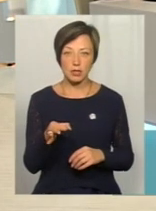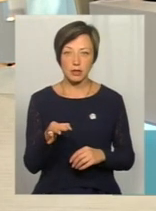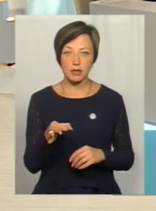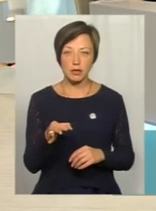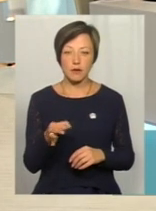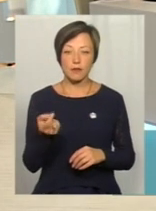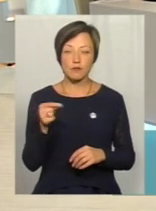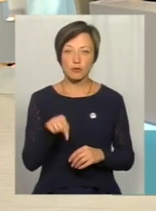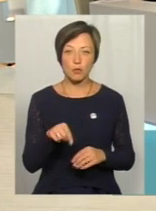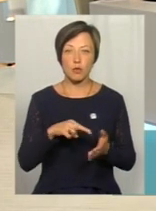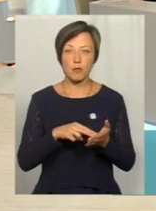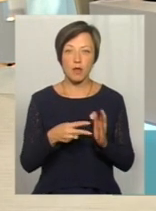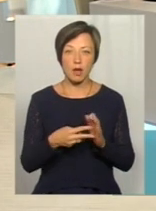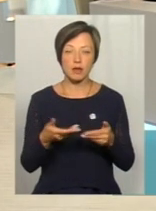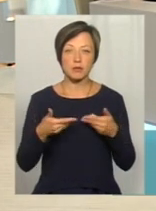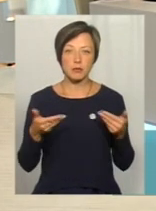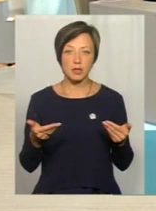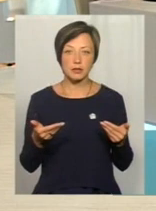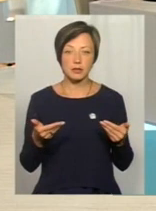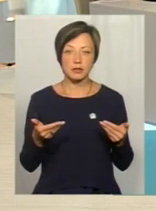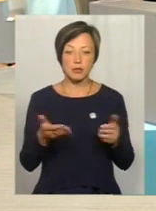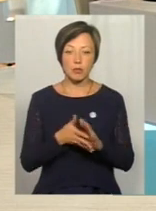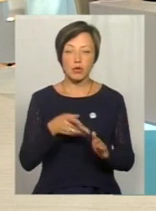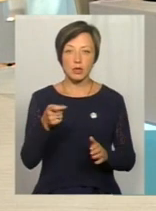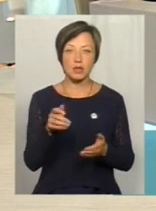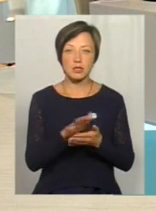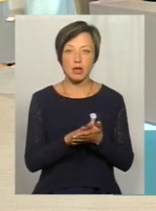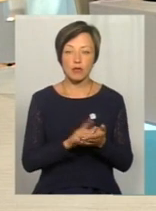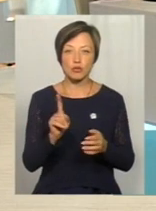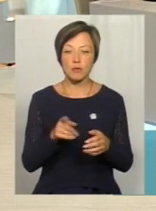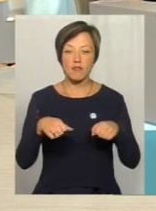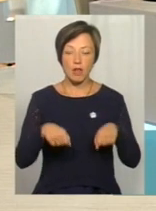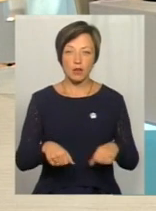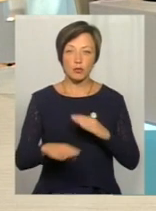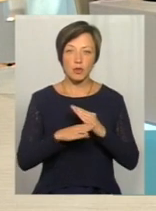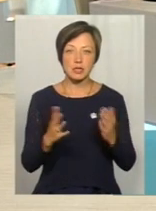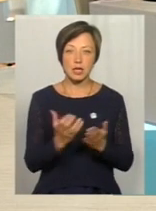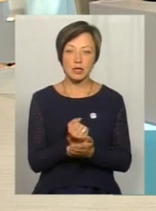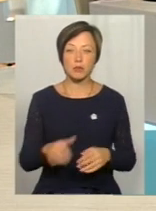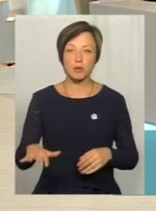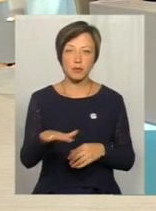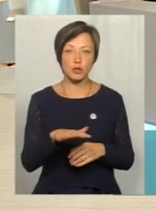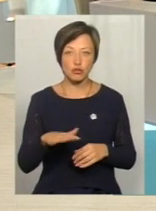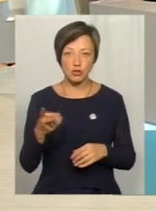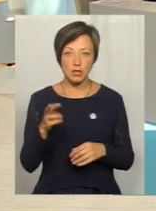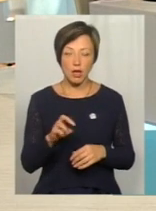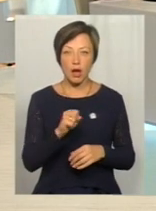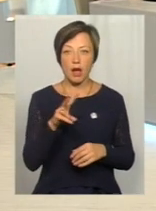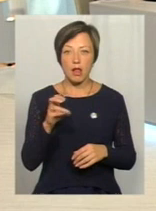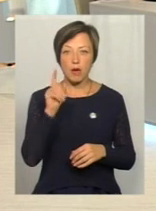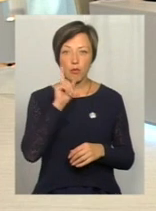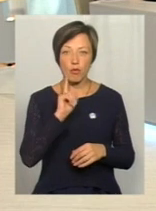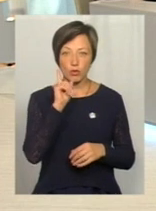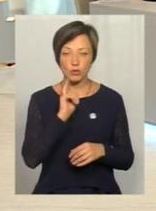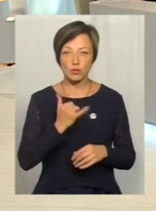В цьому плані ми подали заявку, щоб нам влада допомогла знайти приміщення, але ж поки